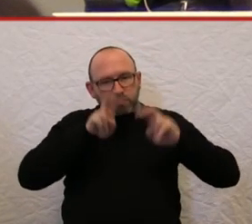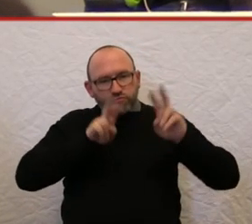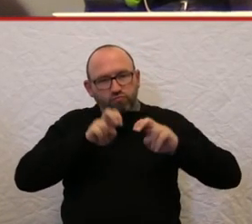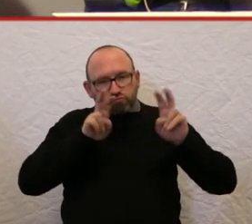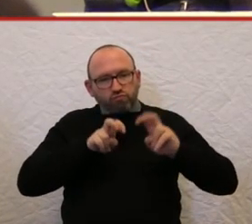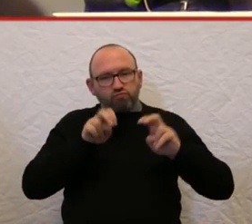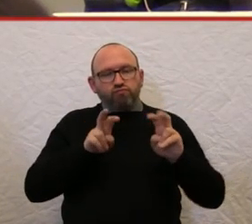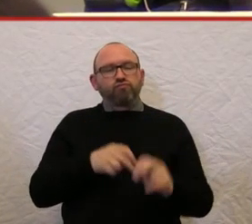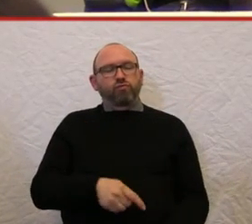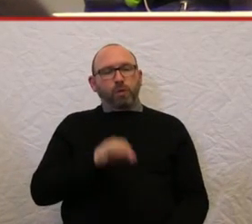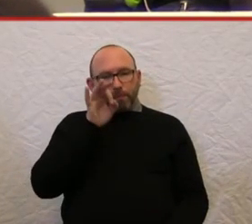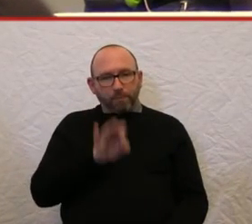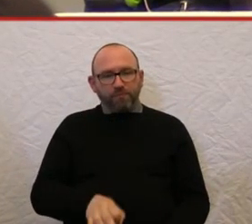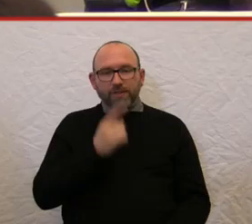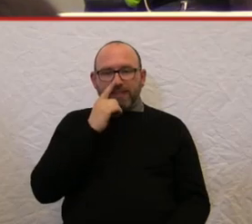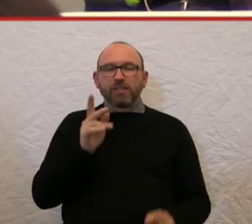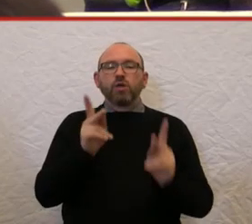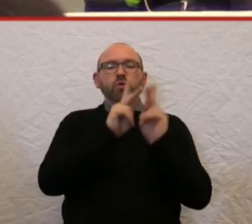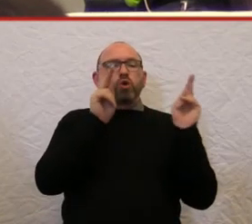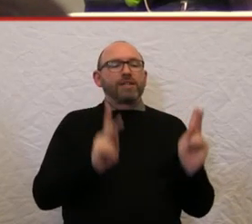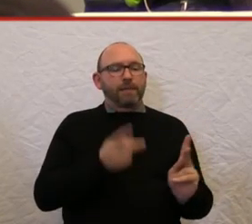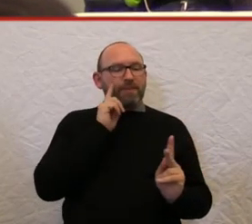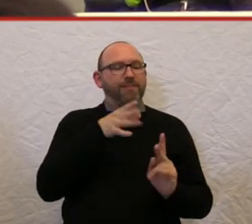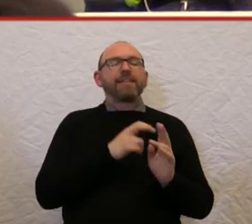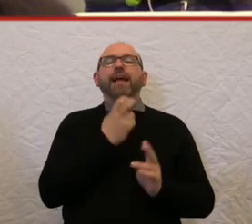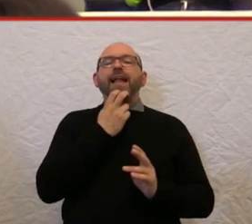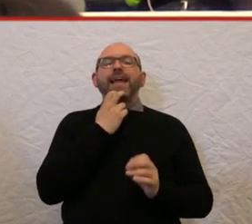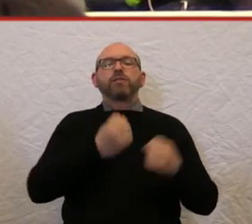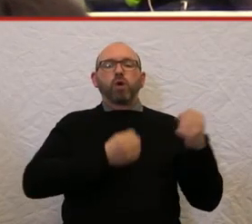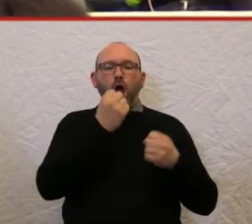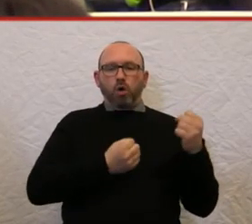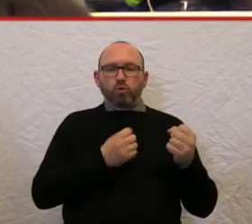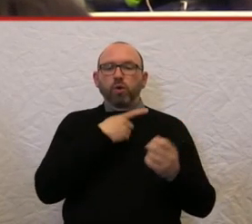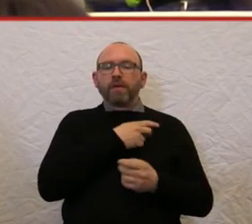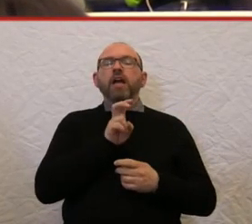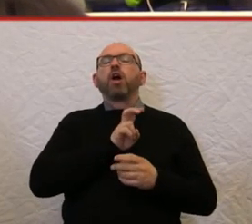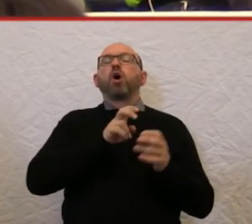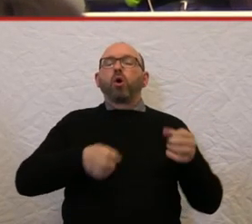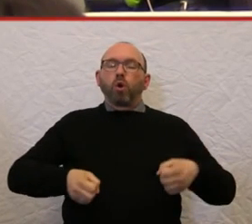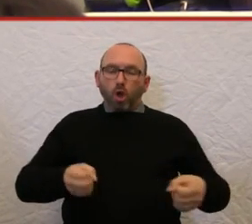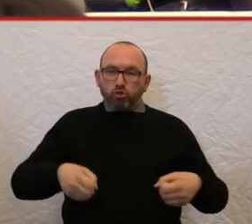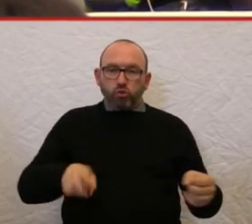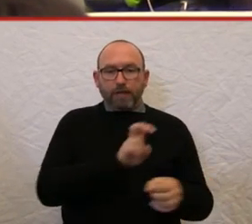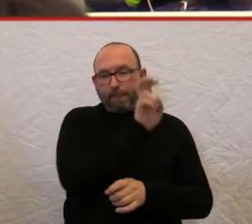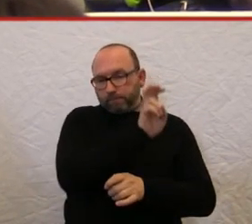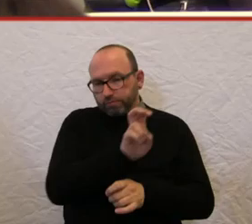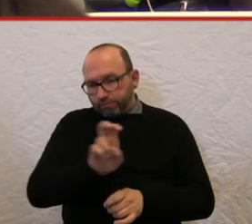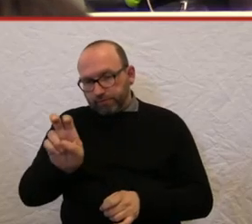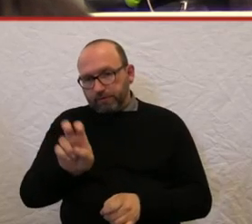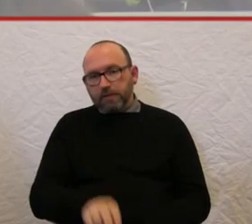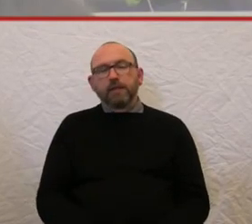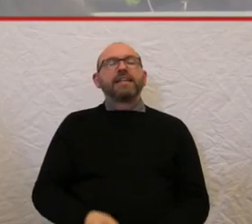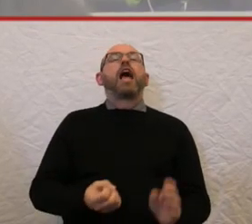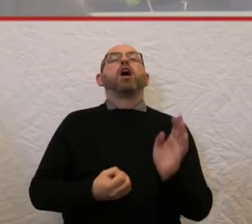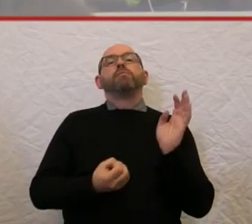stoße ich immer wieder auf solche Konzepte von Elektroautos, wo man mit seinem Rollstuhl reinfahren kann. Auch wieder wahrscheinlich ein Produktdesigner